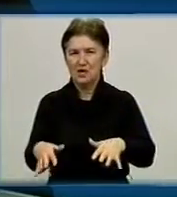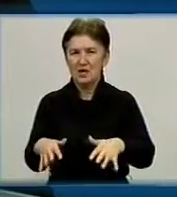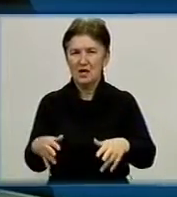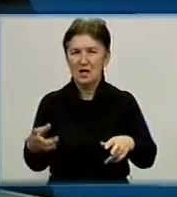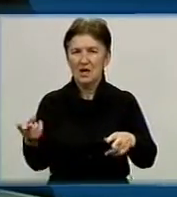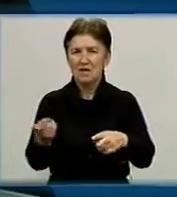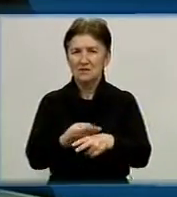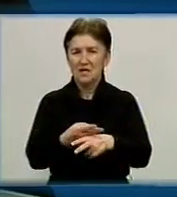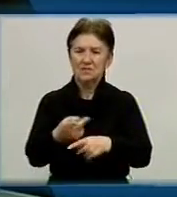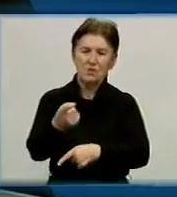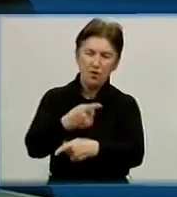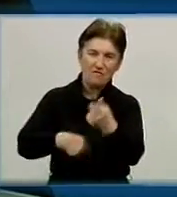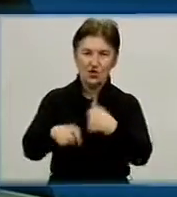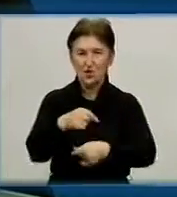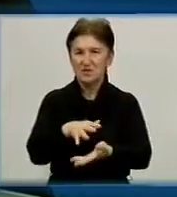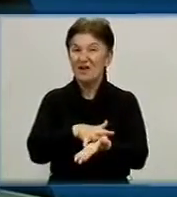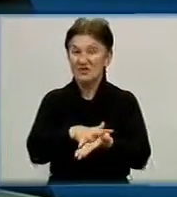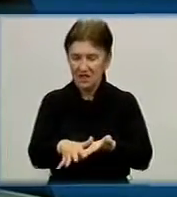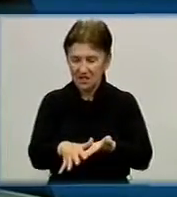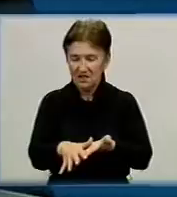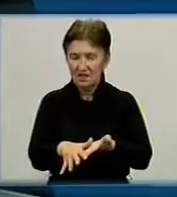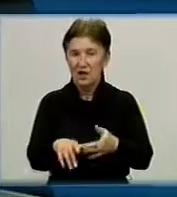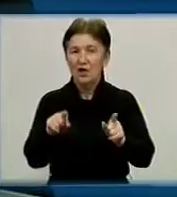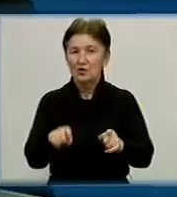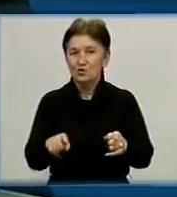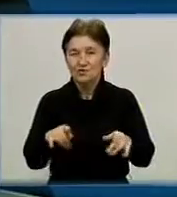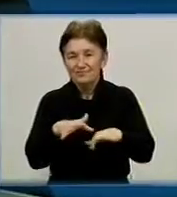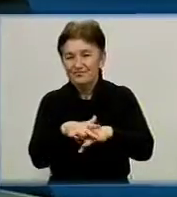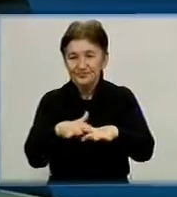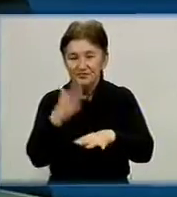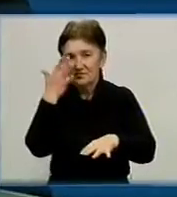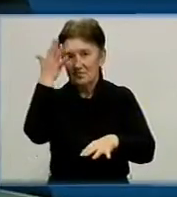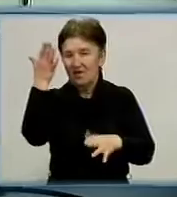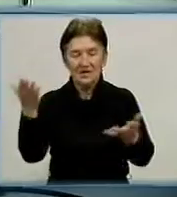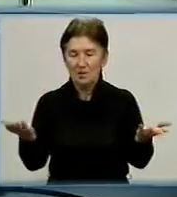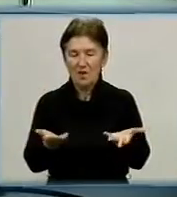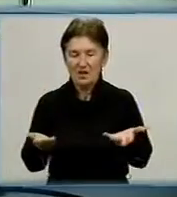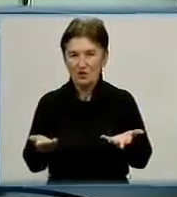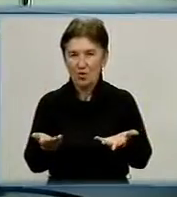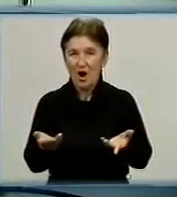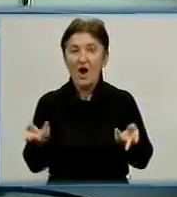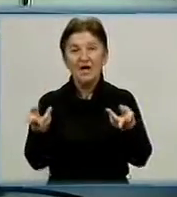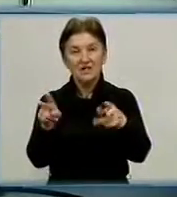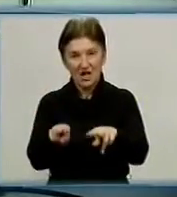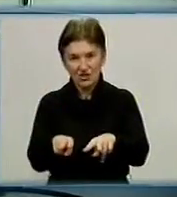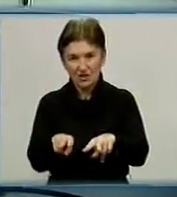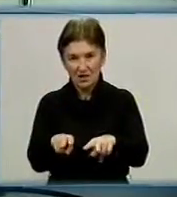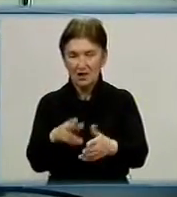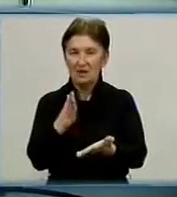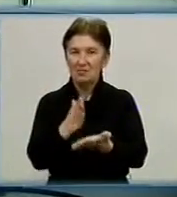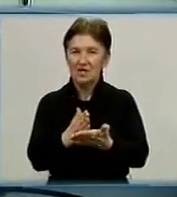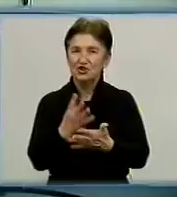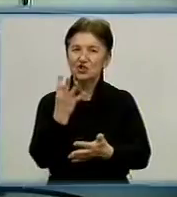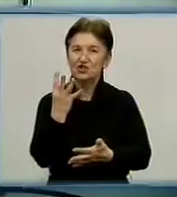втрати наші. Тут вже розраховувати нема на що. Решта – майже